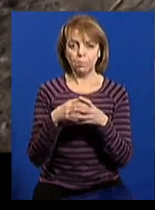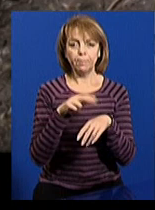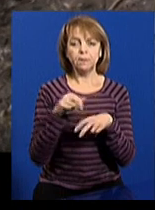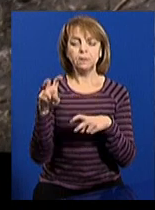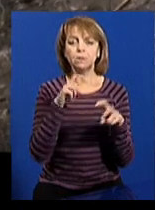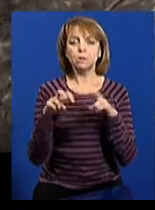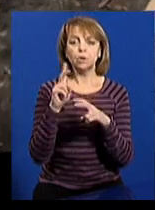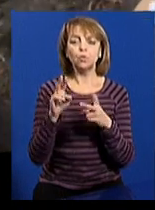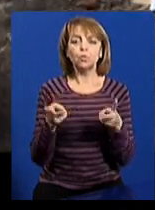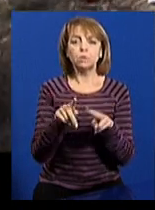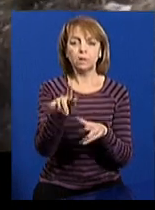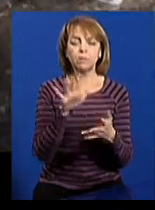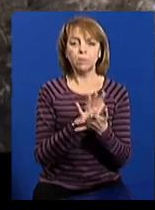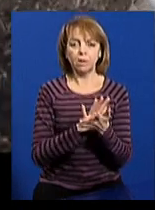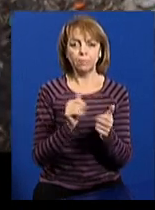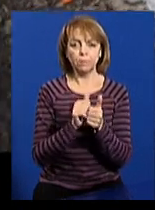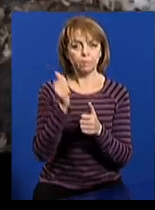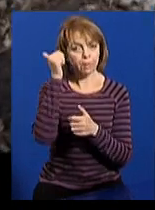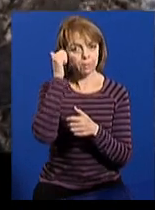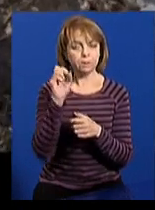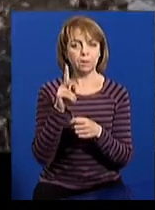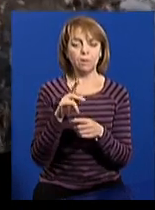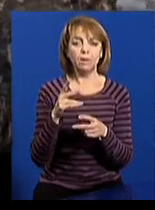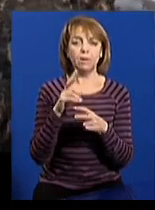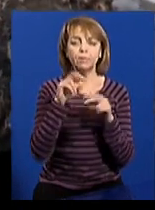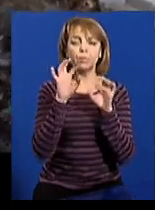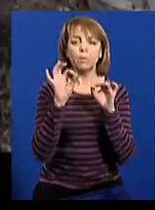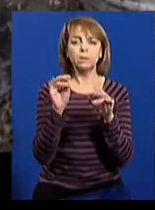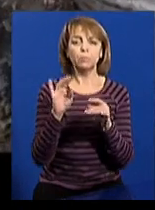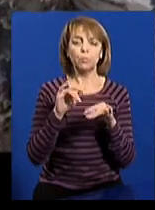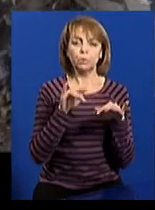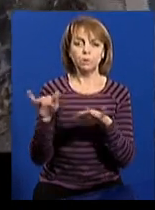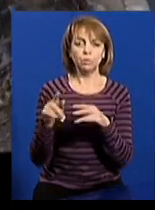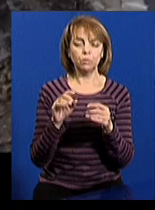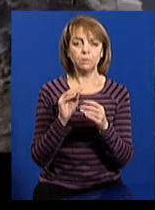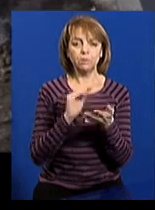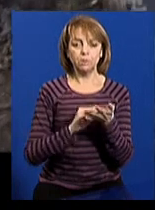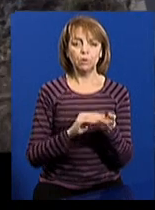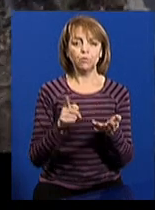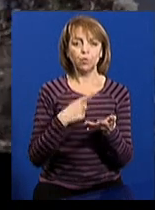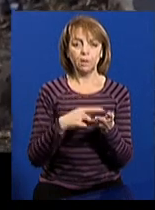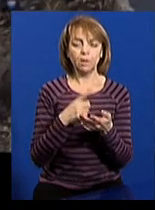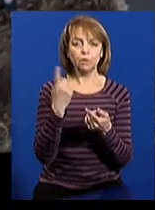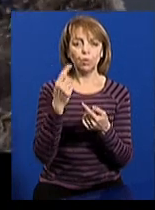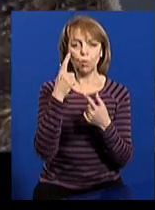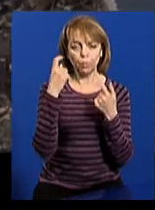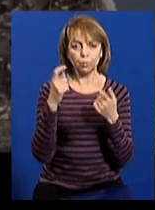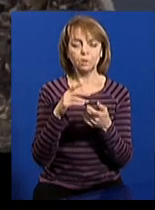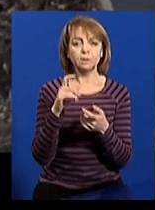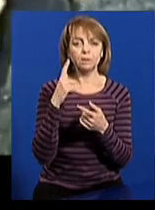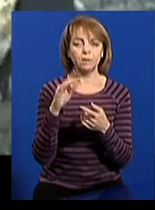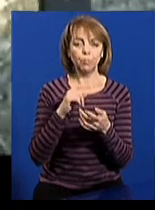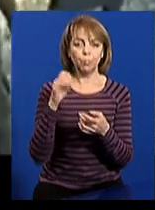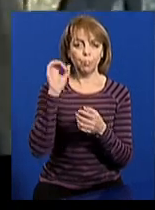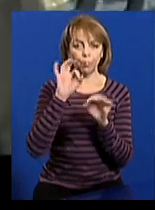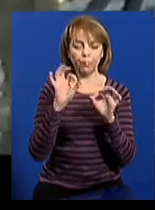шукають, хто залишив сміття біля пам'ятного знаку. Інформація про подію зареєстрована в журналі єдиного обліку заяв та повідомлень. Пам